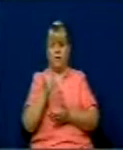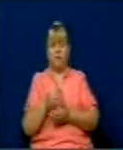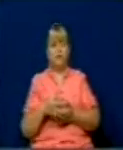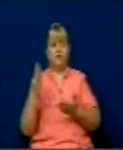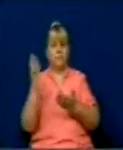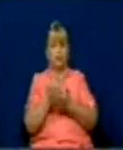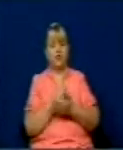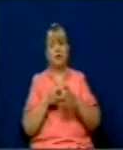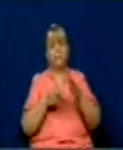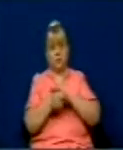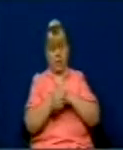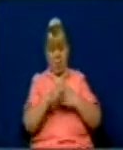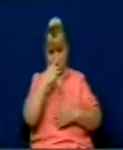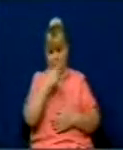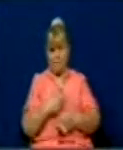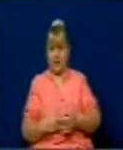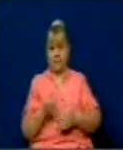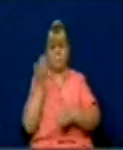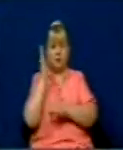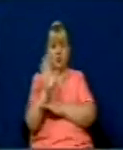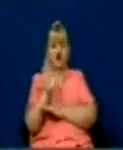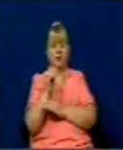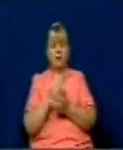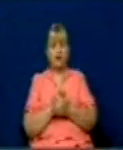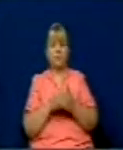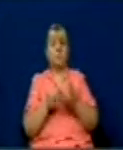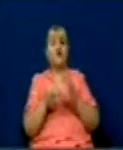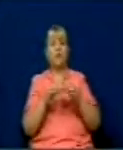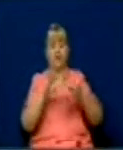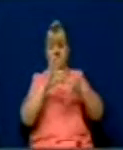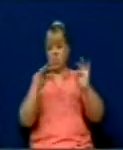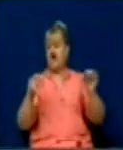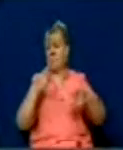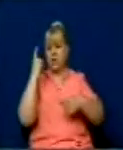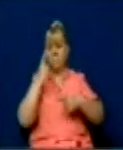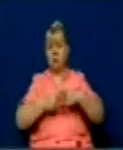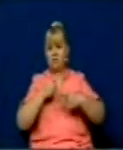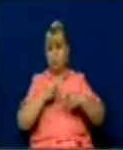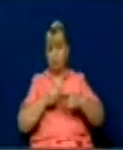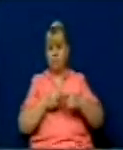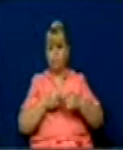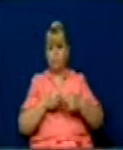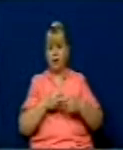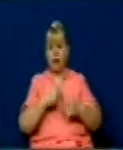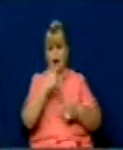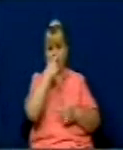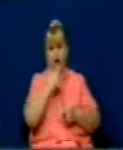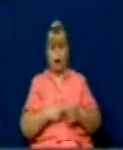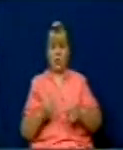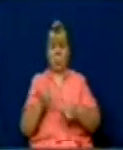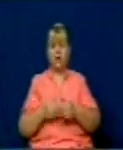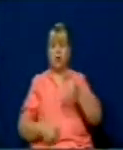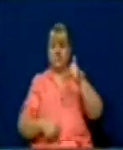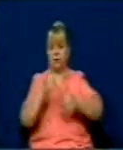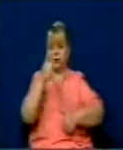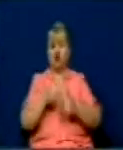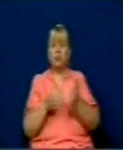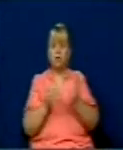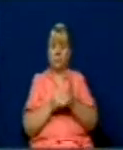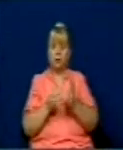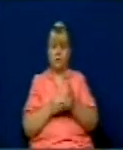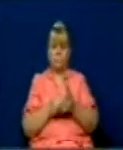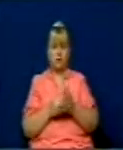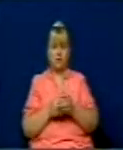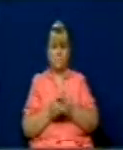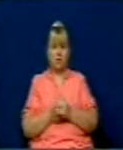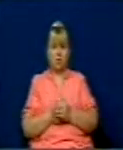është dërë që të shpruet saksish se kandidatit duhet të merët mandatit, mirë po mund të